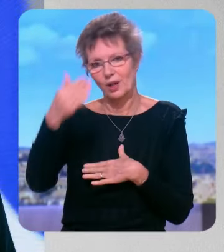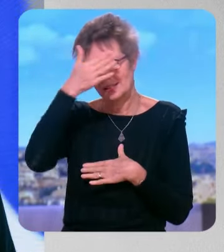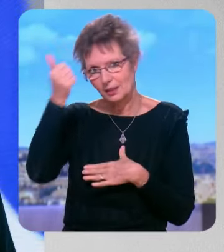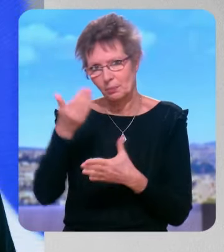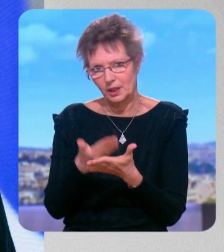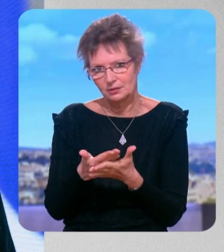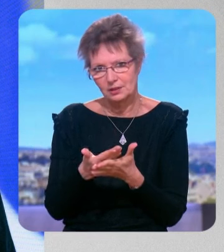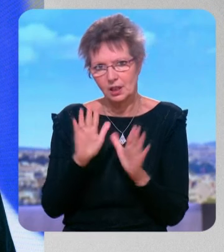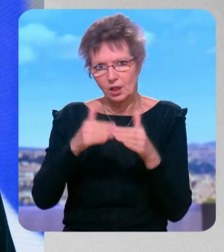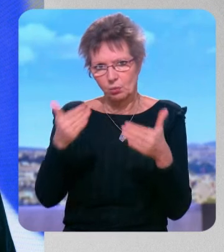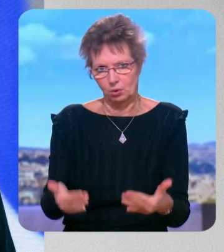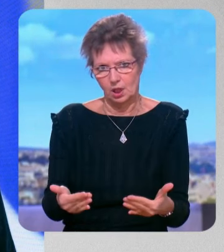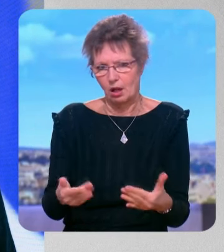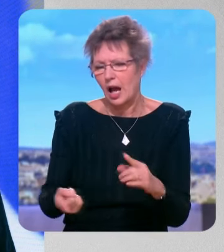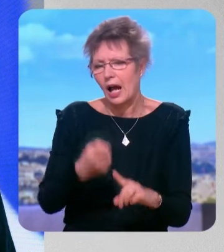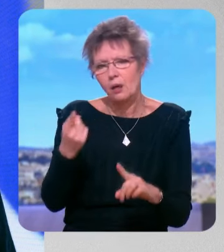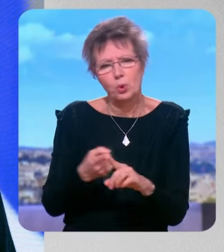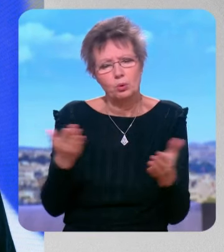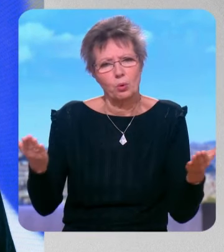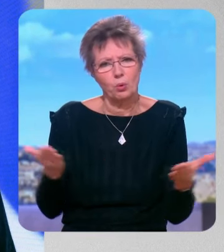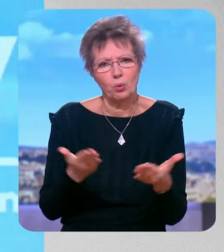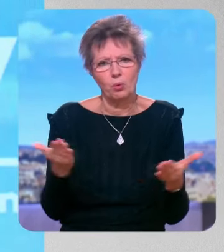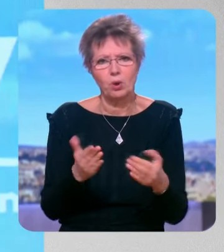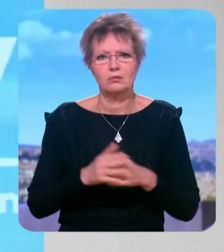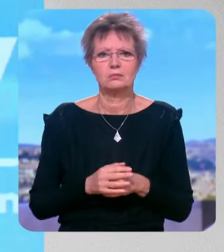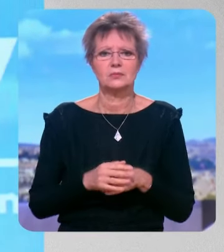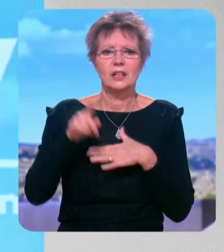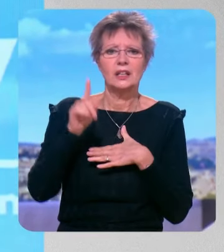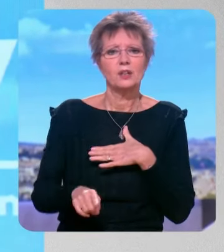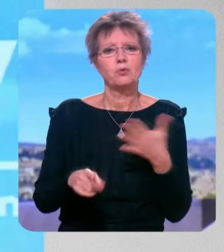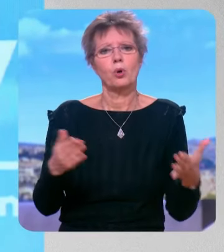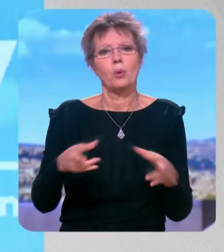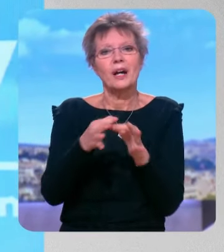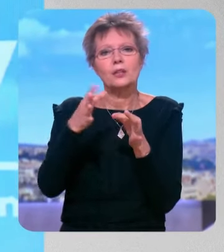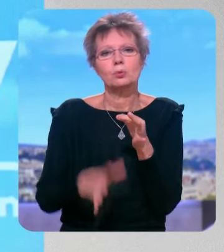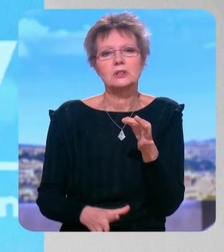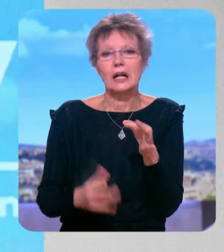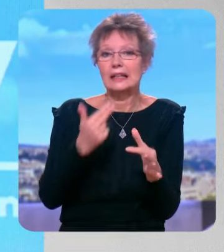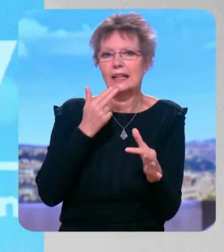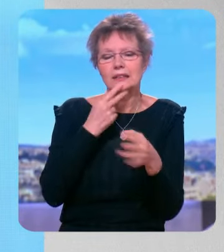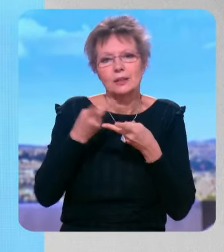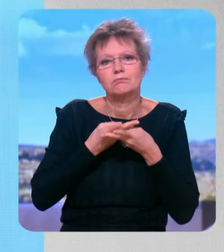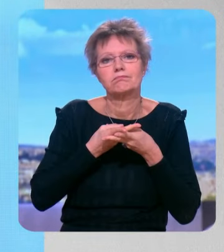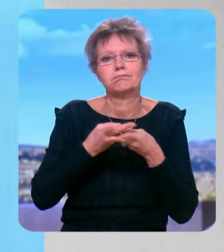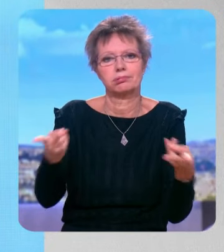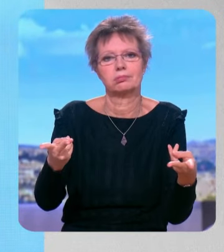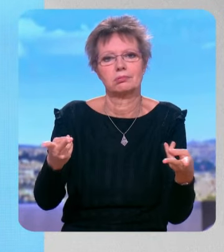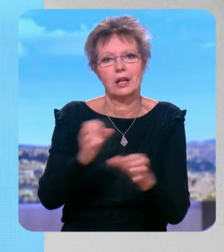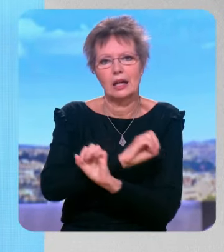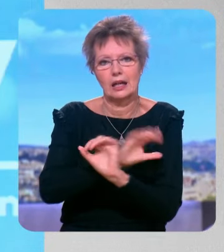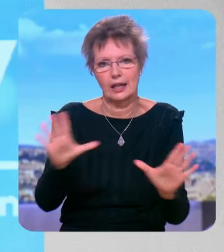donc me semble-t-il un des éléments clés c'est la publication de résultats de qualité c